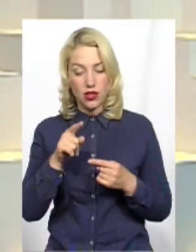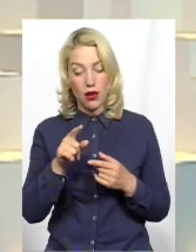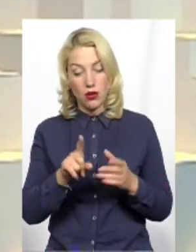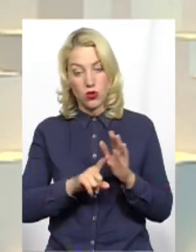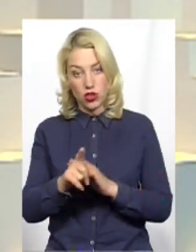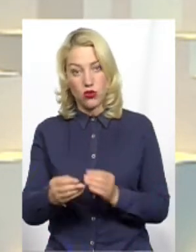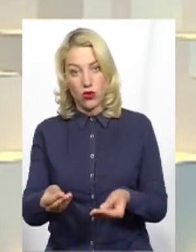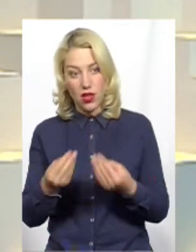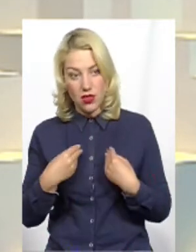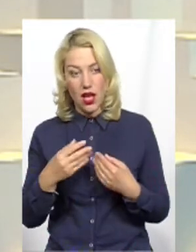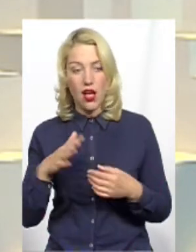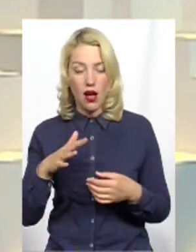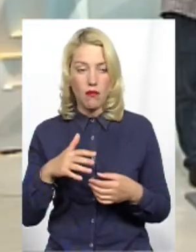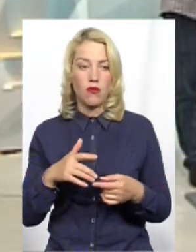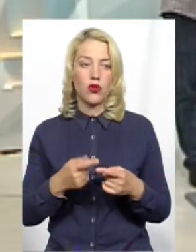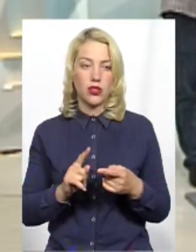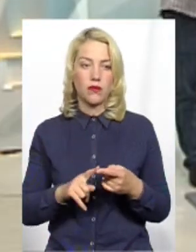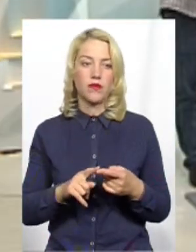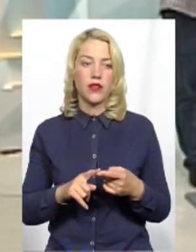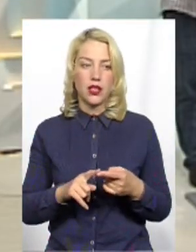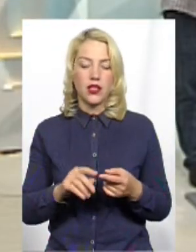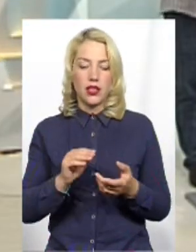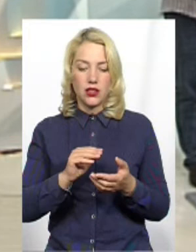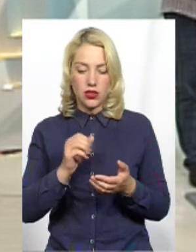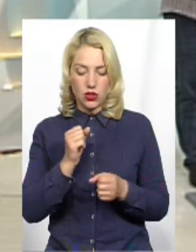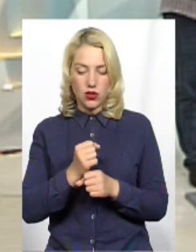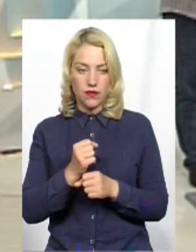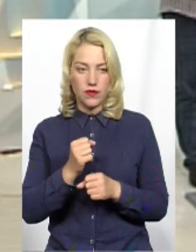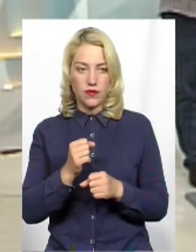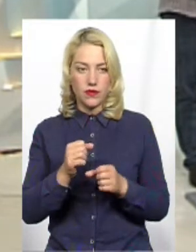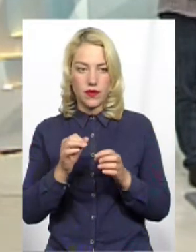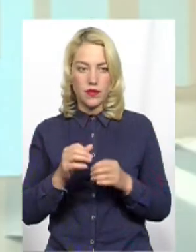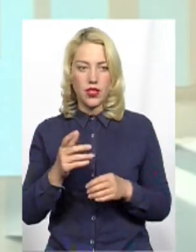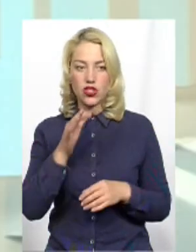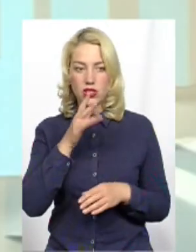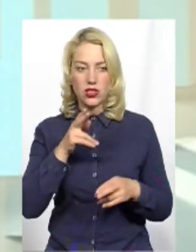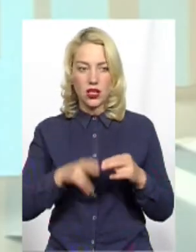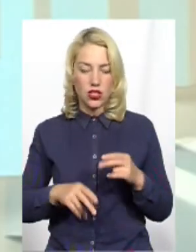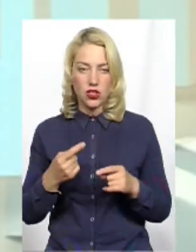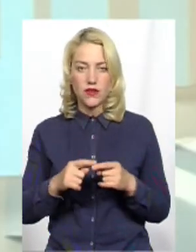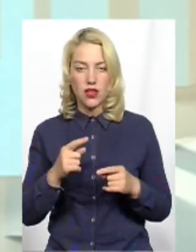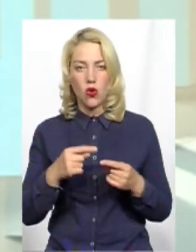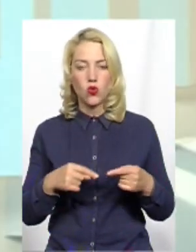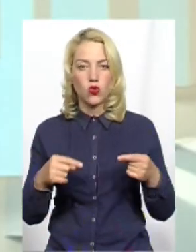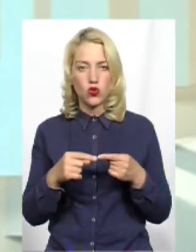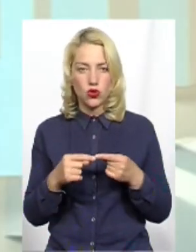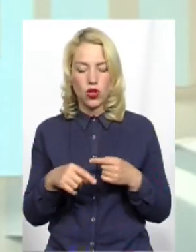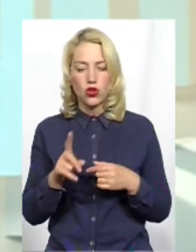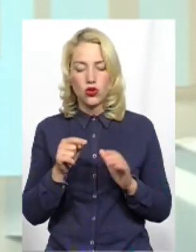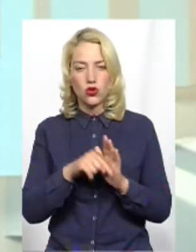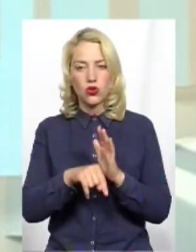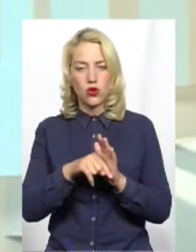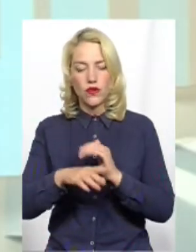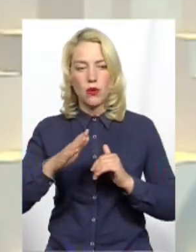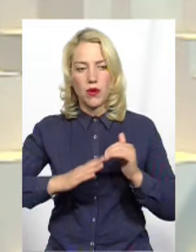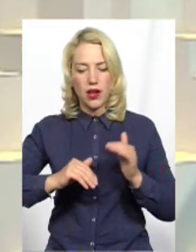надай, а потім шукай на там поставлену кому, щоб зробити виправлення І оскільки час ви черпали, просто уточню, стосовно практики